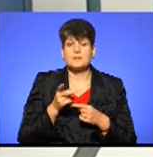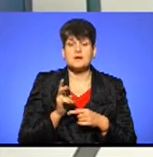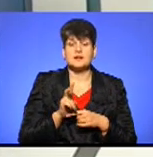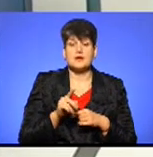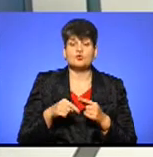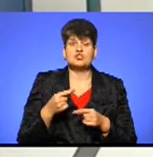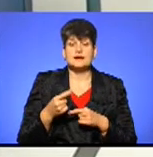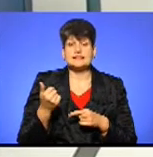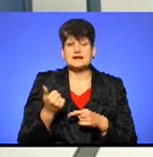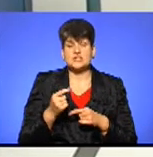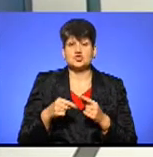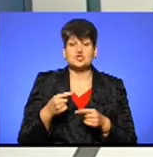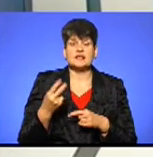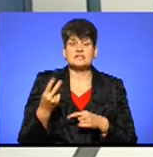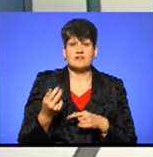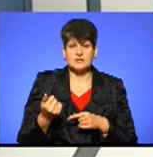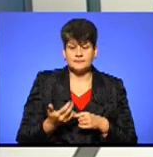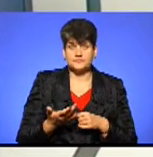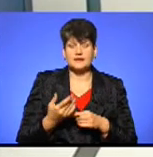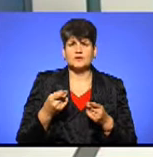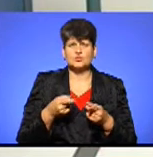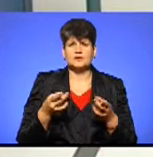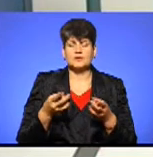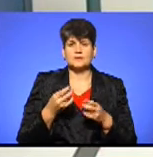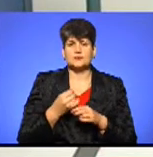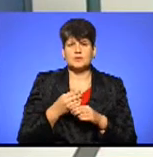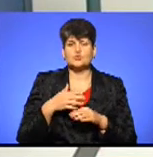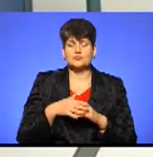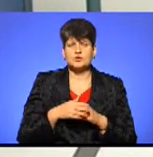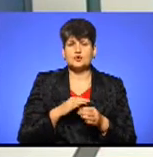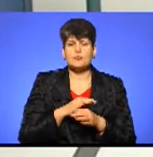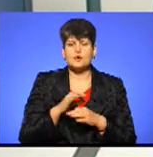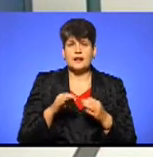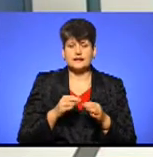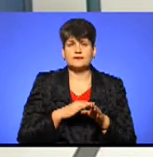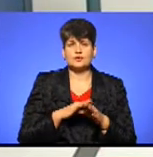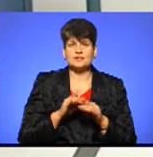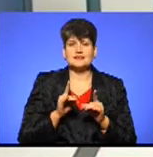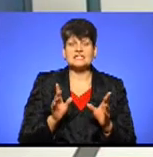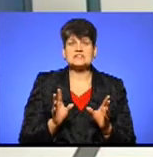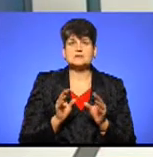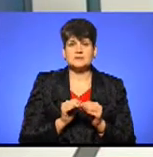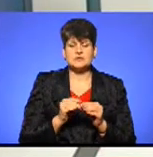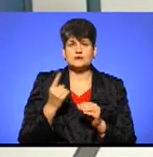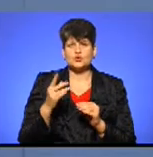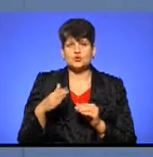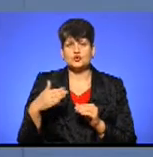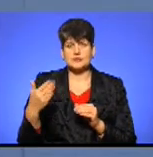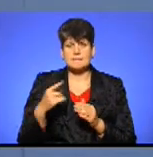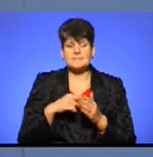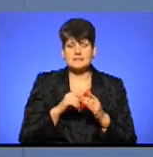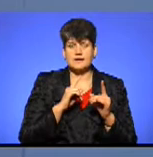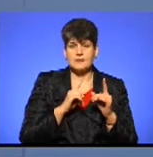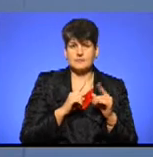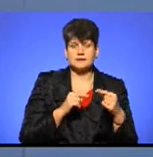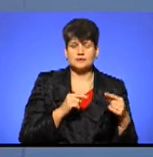через тиждень, через два тижні. Тобто тут потрібно розуміти, що проєкти громадського бюджету реалізовуватися тільки спільно. Це з однієї сторони міська рада, а з